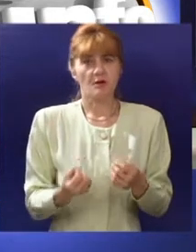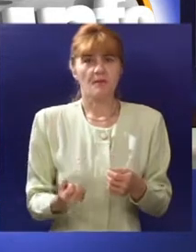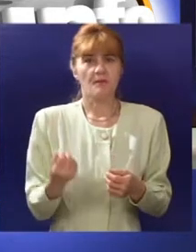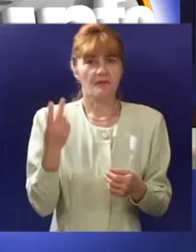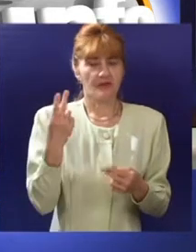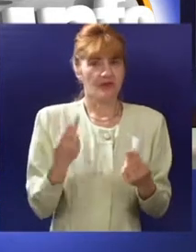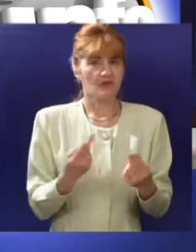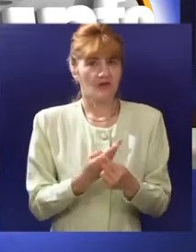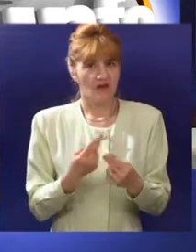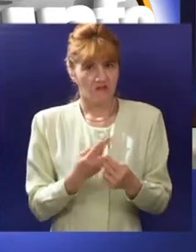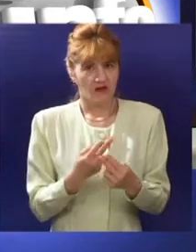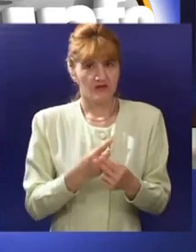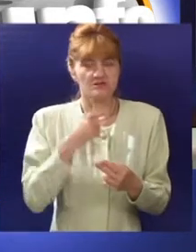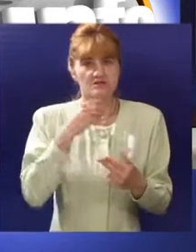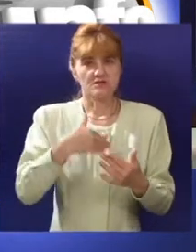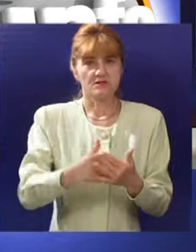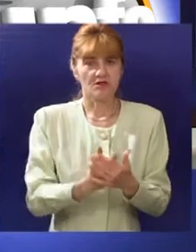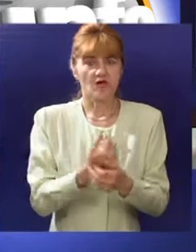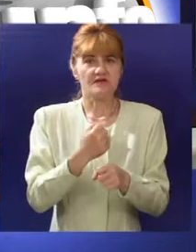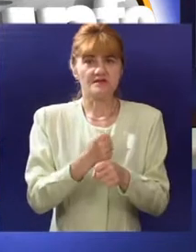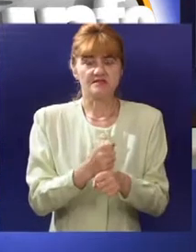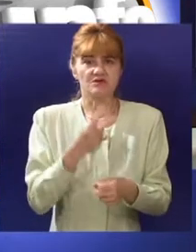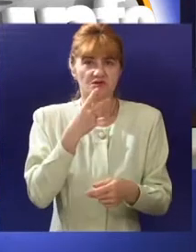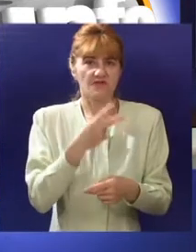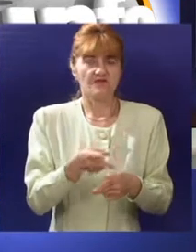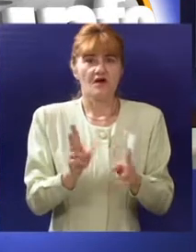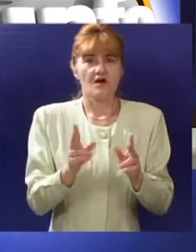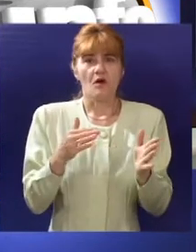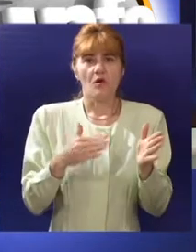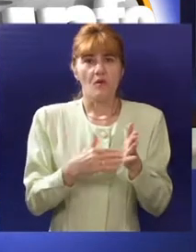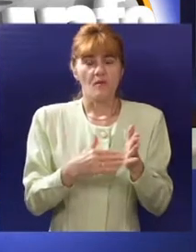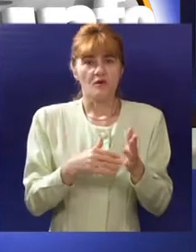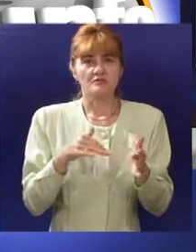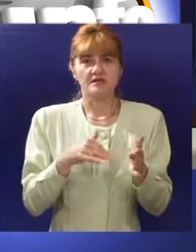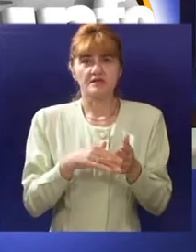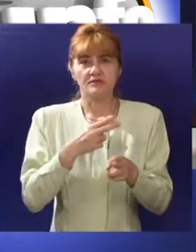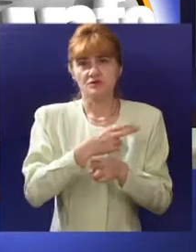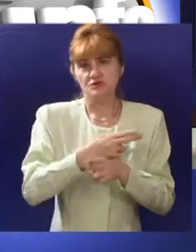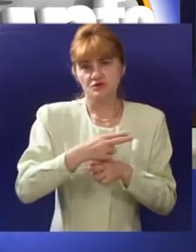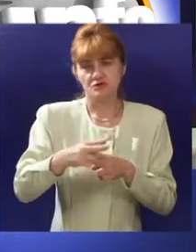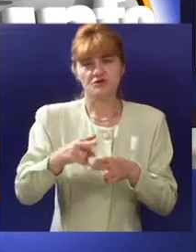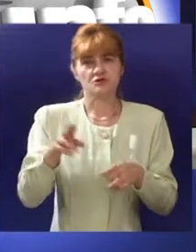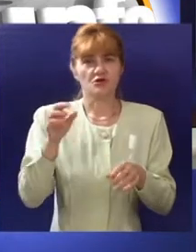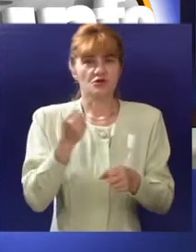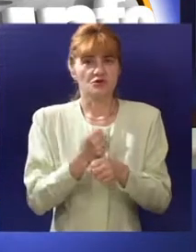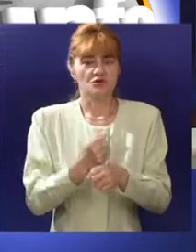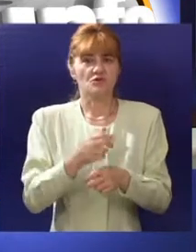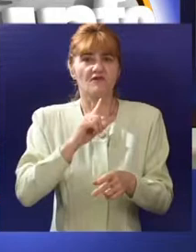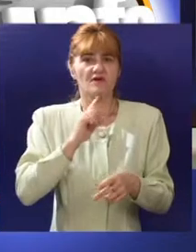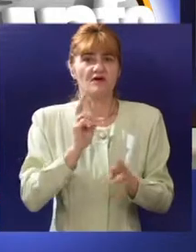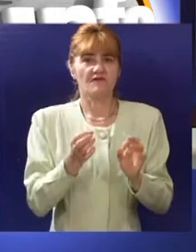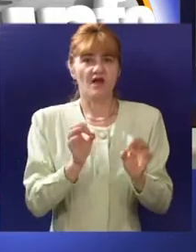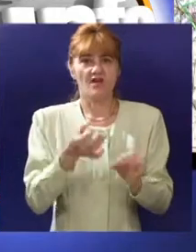prirodnih vrednosti. Pored toga treba da se novi režim zaštite uskladi i sa potrebama upravljanja resursima kao što je održavanje